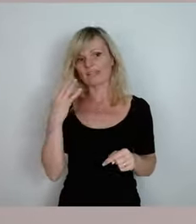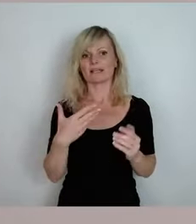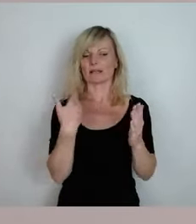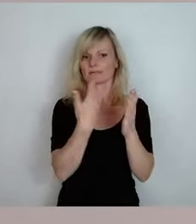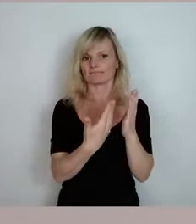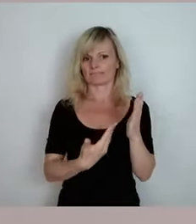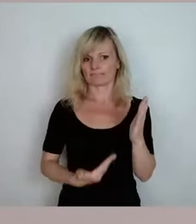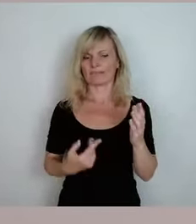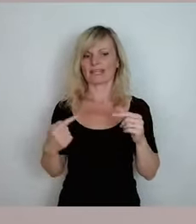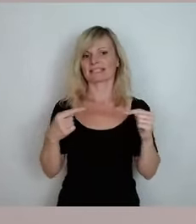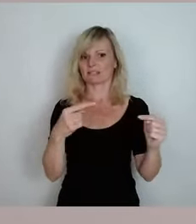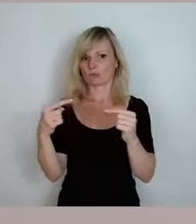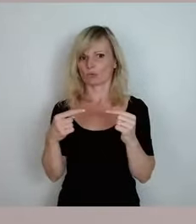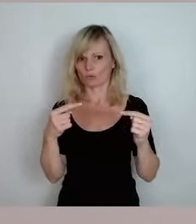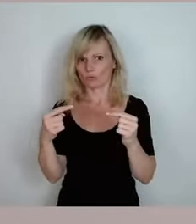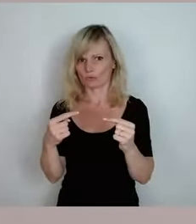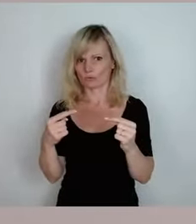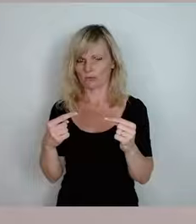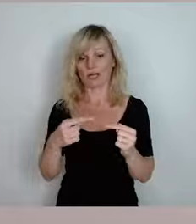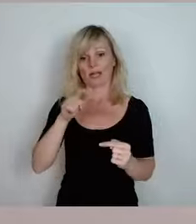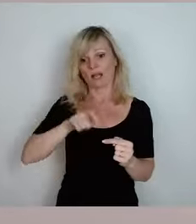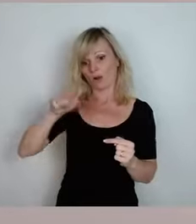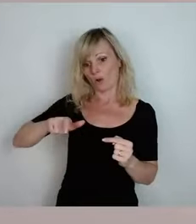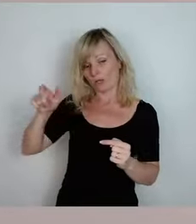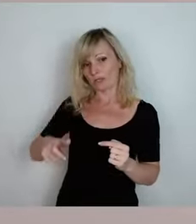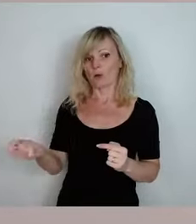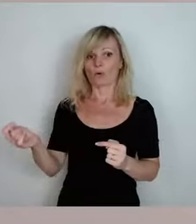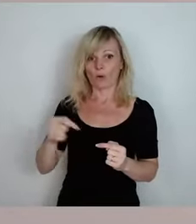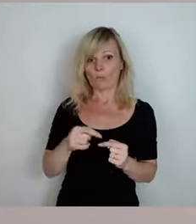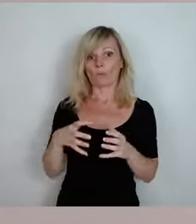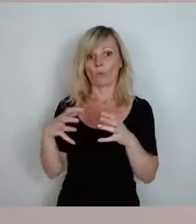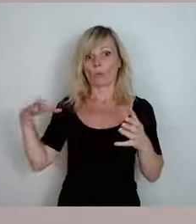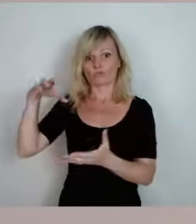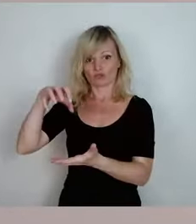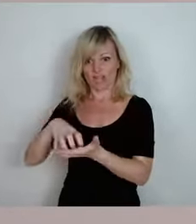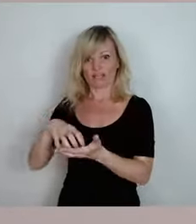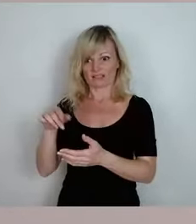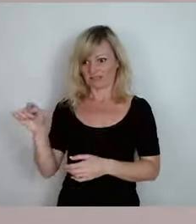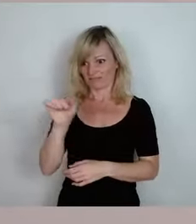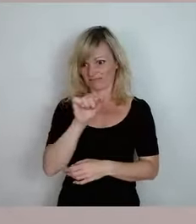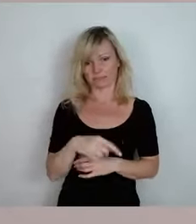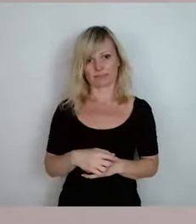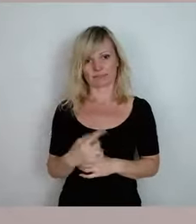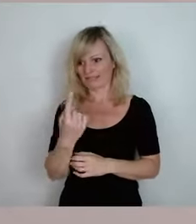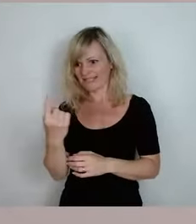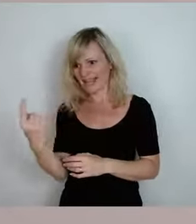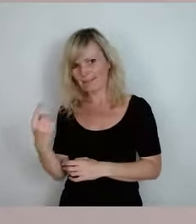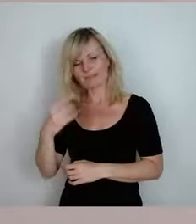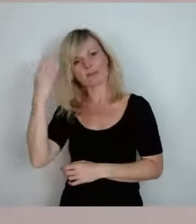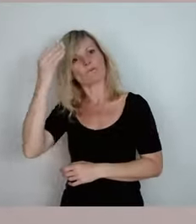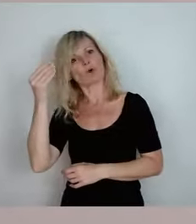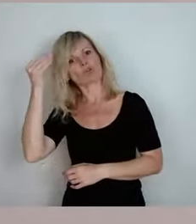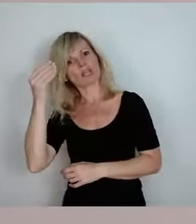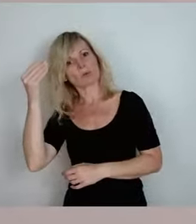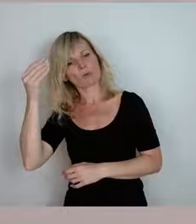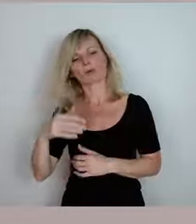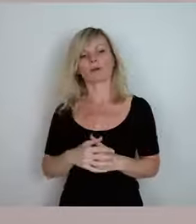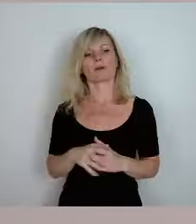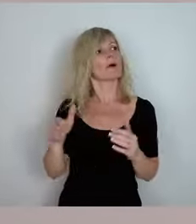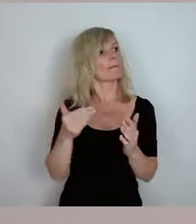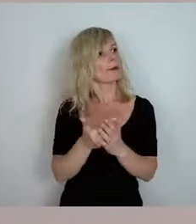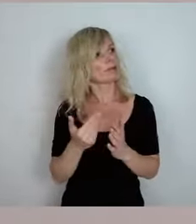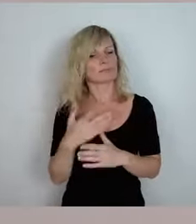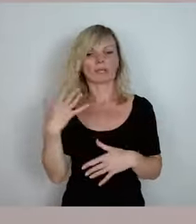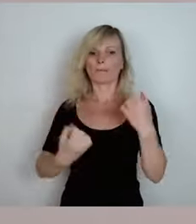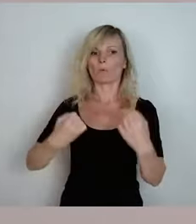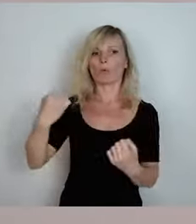von Leuten diskutiert, die aus großen Städten kommen und die mit ihrer Vorstellung jetzt beispielsweise von Mobilität,